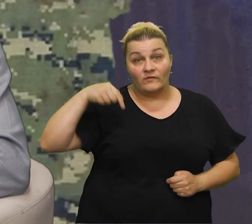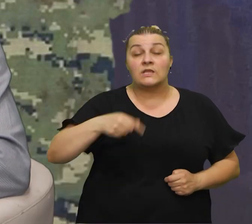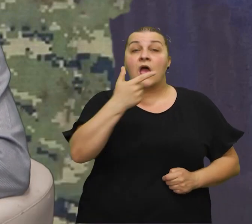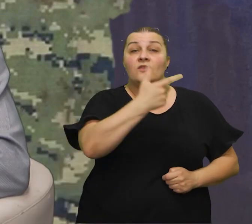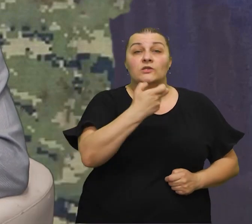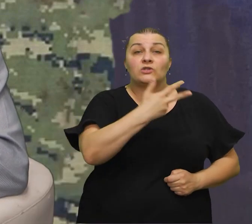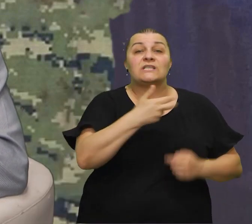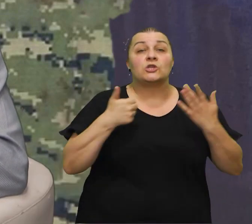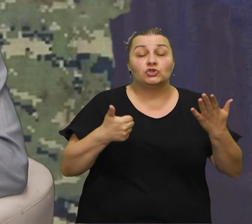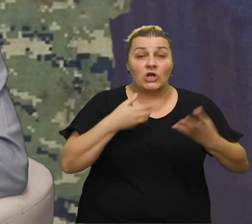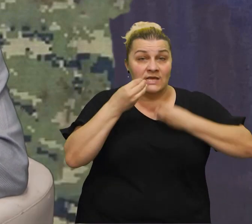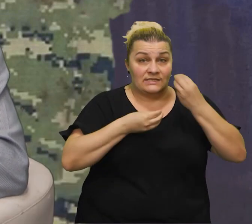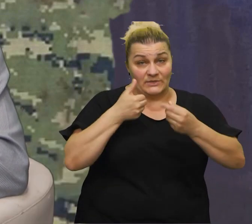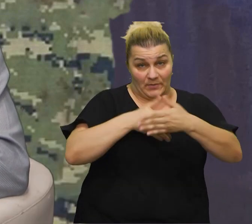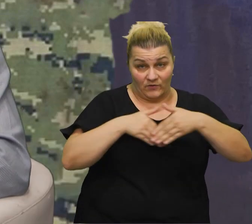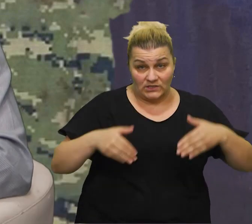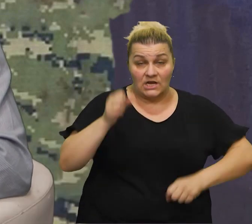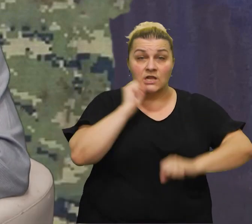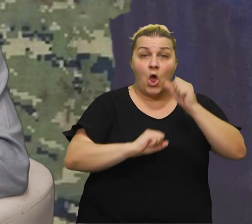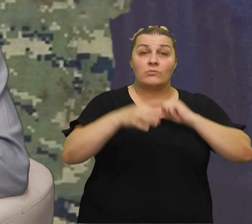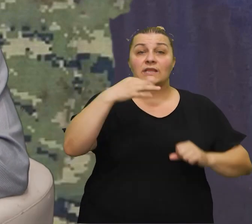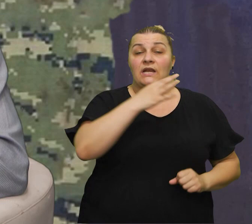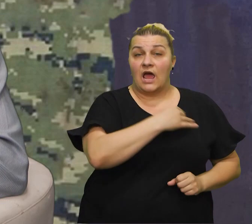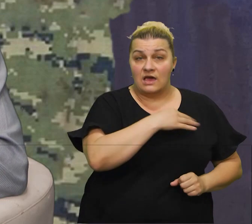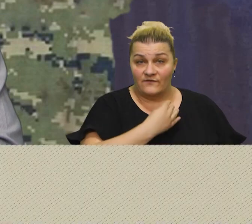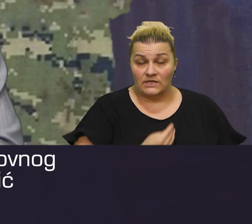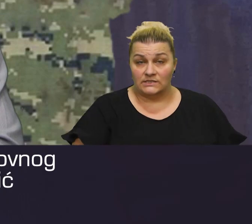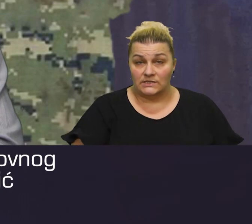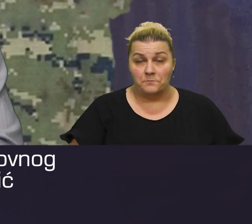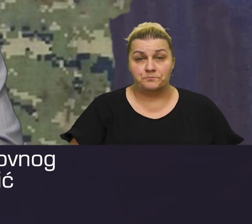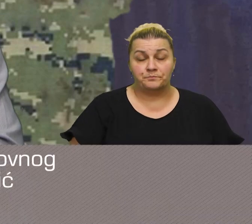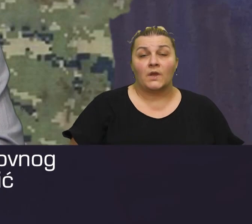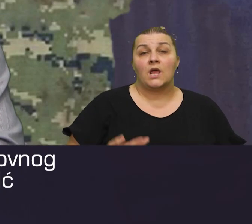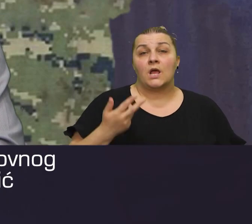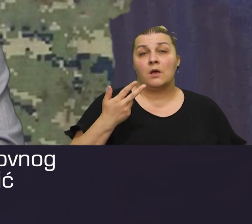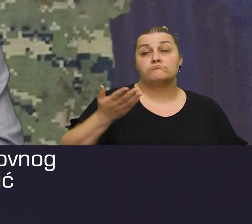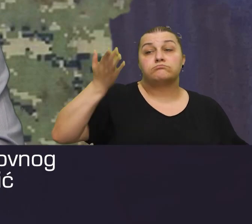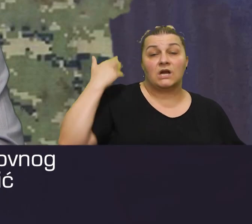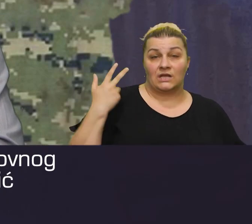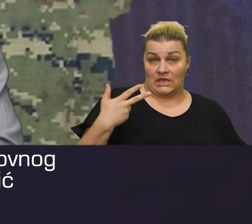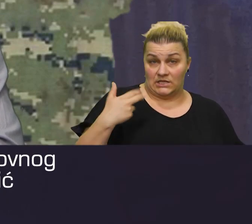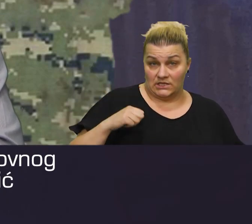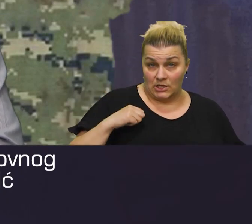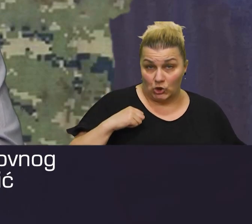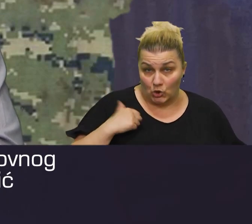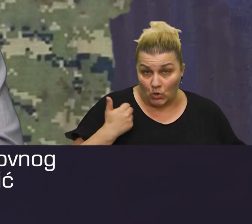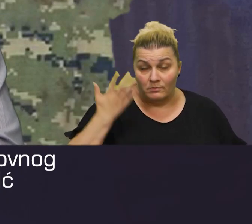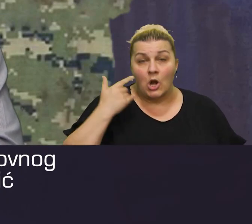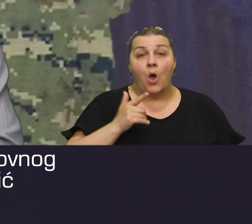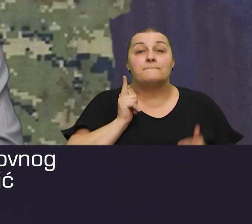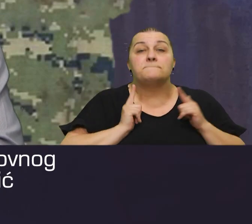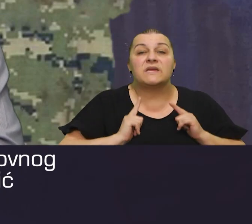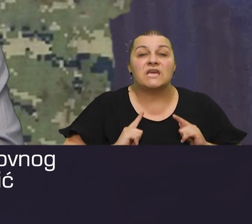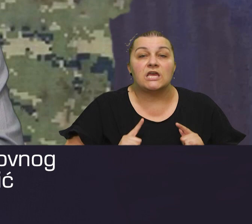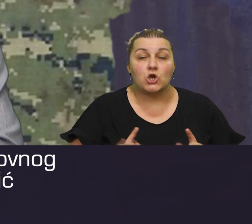236. emisiji na prvoj crti obrane jedine na domovine Hrvatske. Prije 30 godina dogodio se onaj